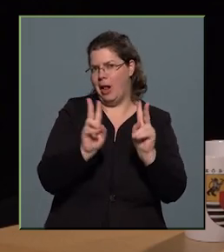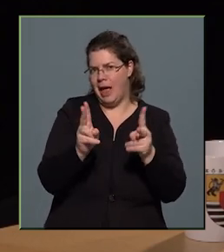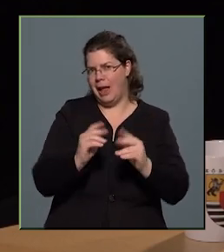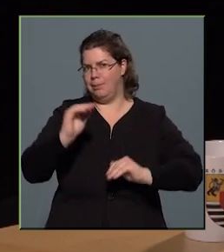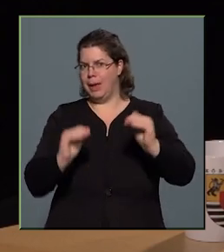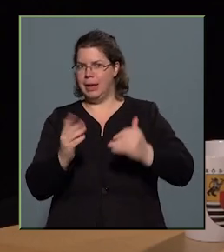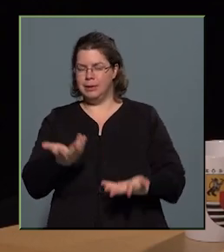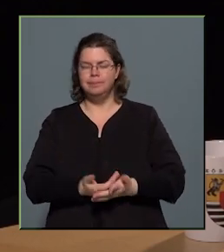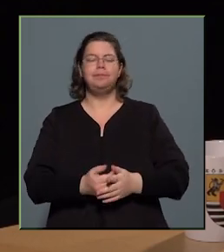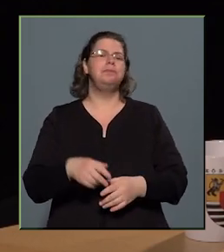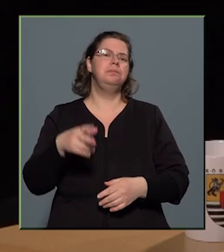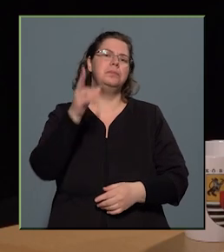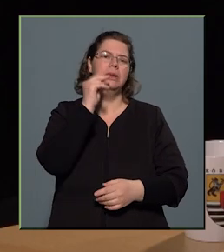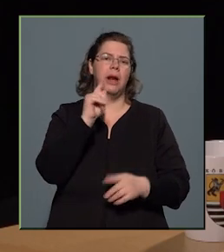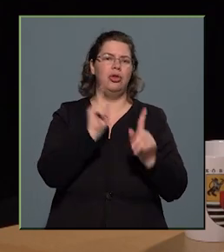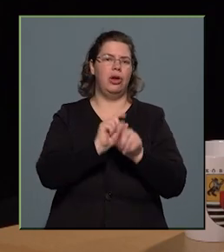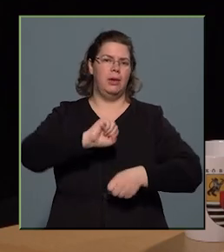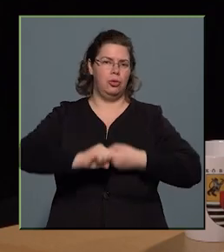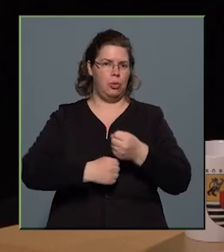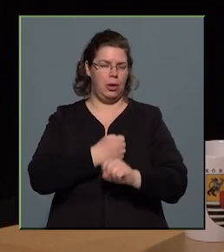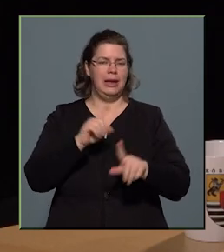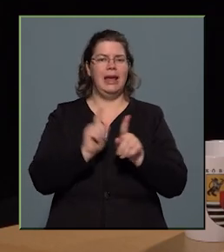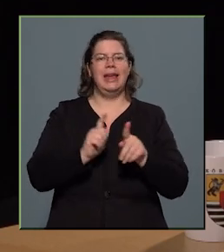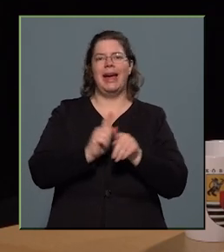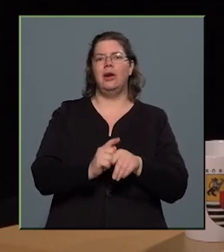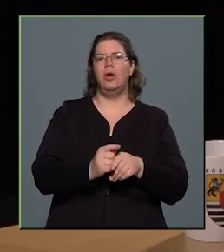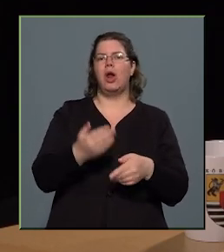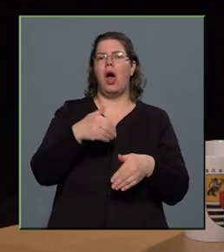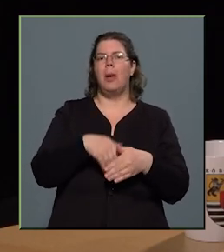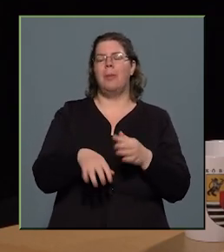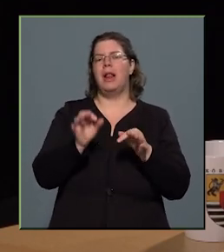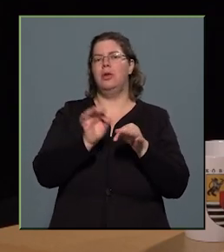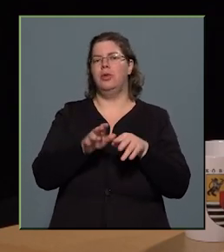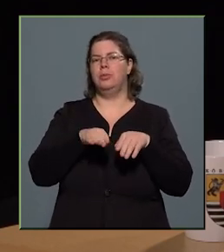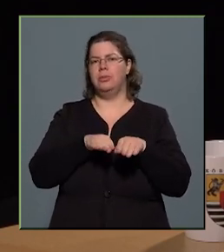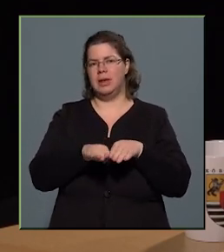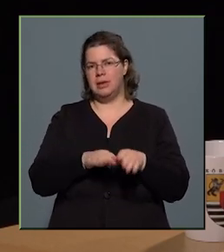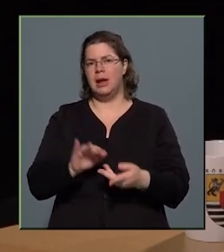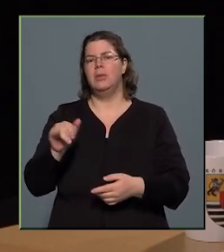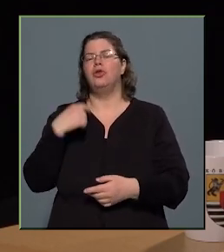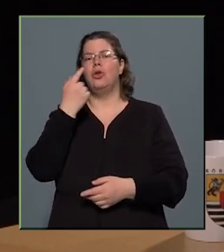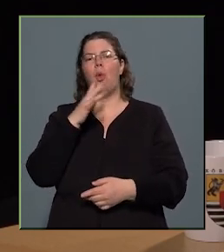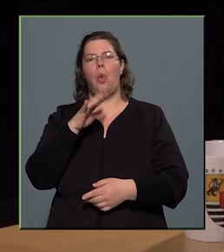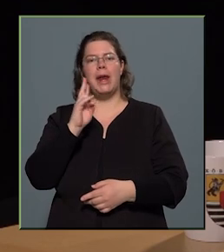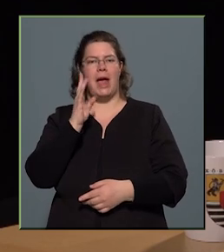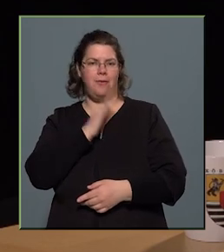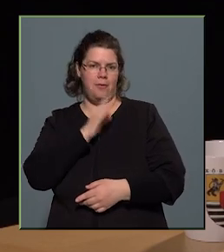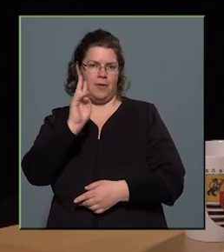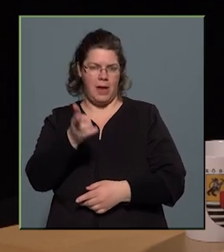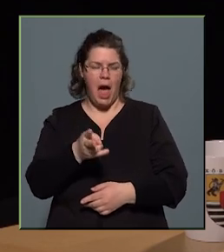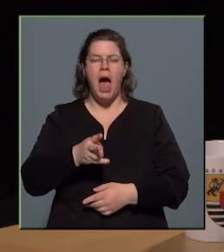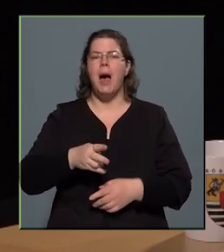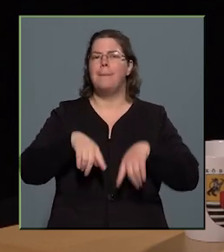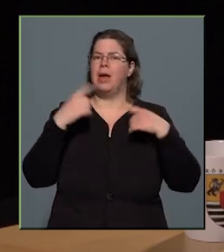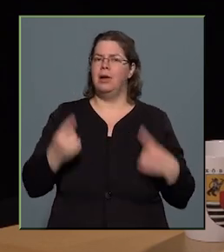Ez a rendőrségen úgy működik, hogy ilyenkor a belügyminisztérium, illetve az URFK meghatároz egy